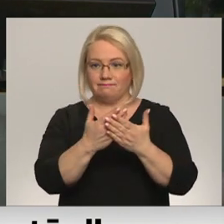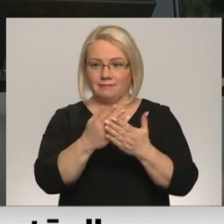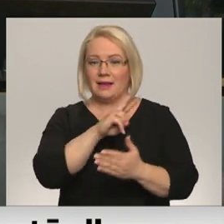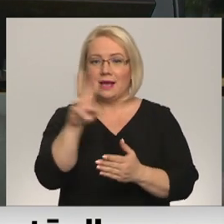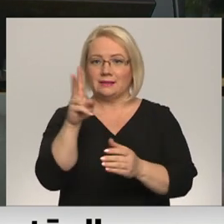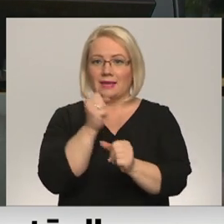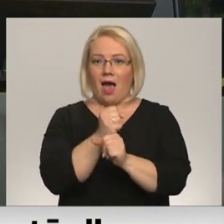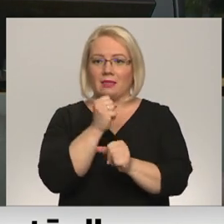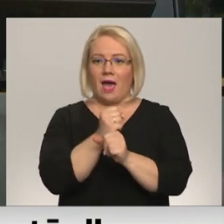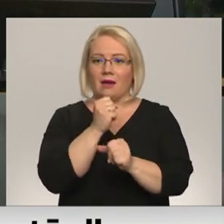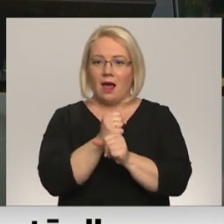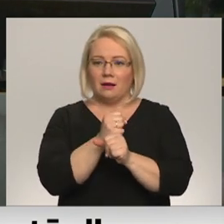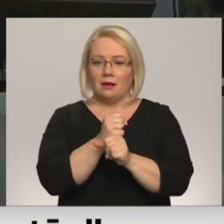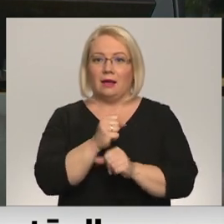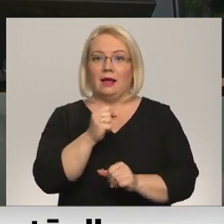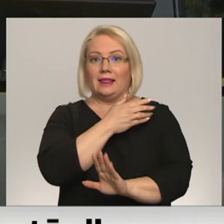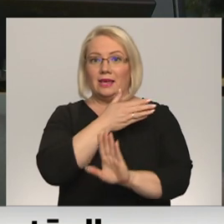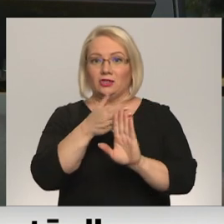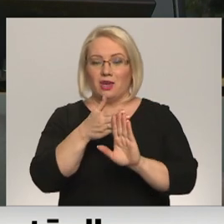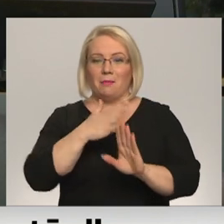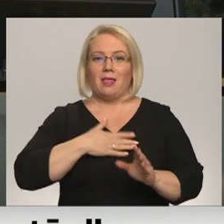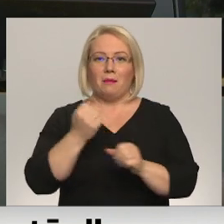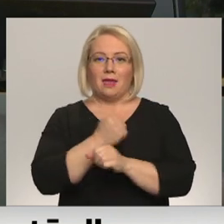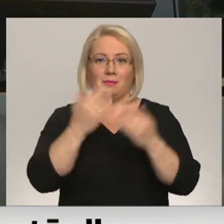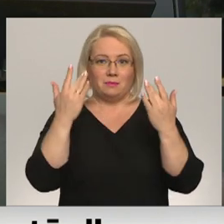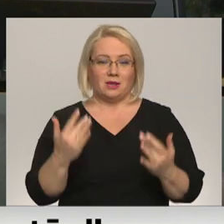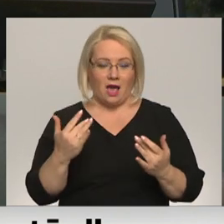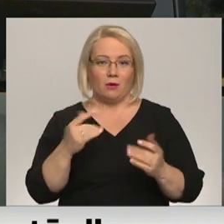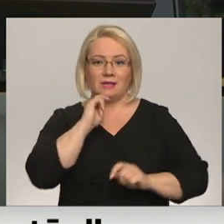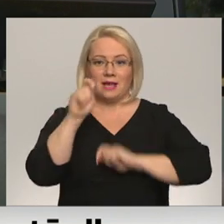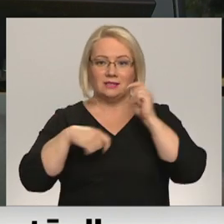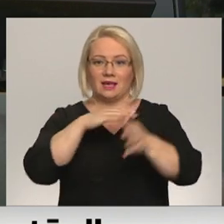jādara. Līdz šim labdarības maratonā dot pieci. Saziedoti?